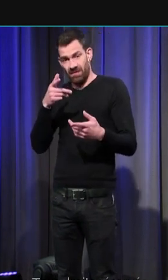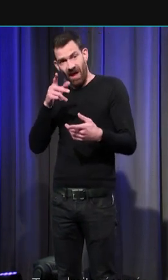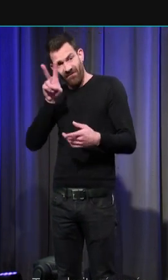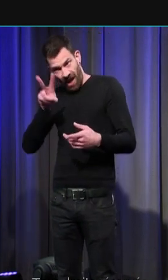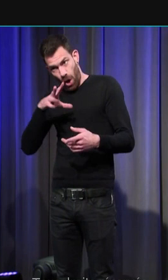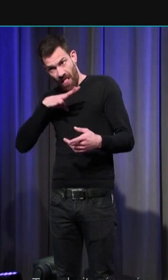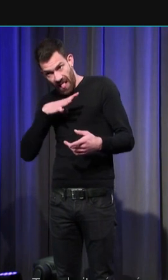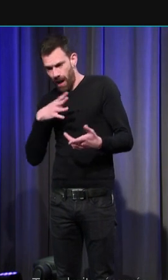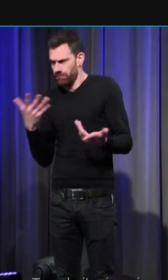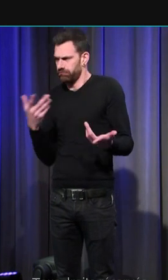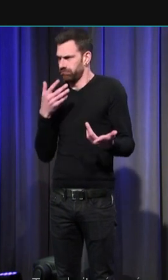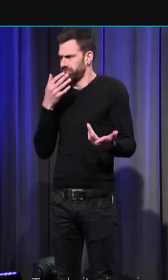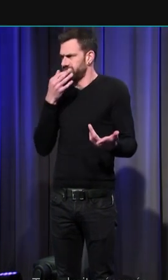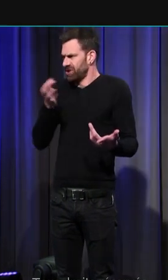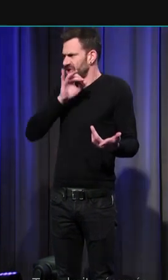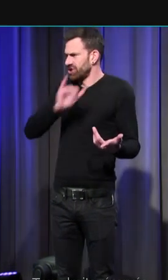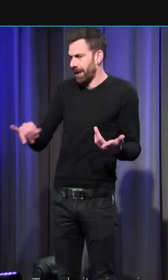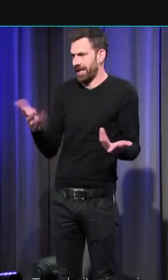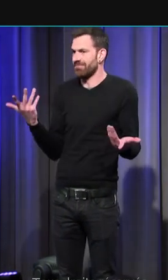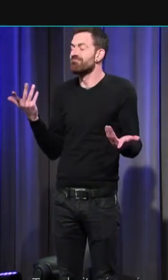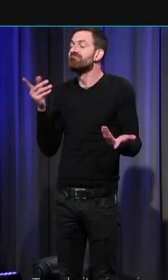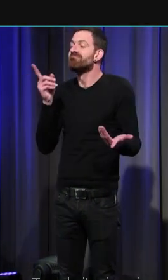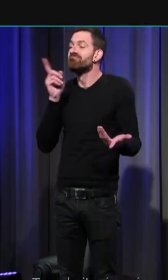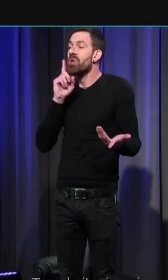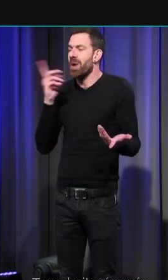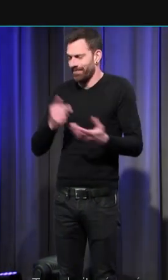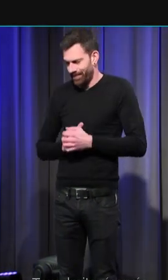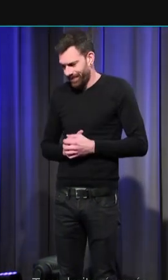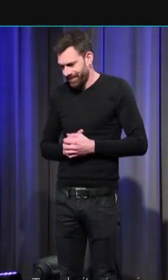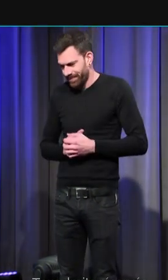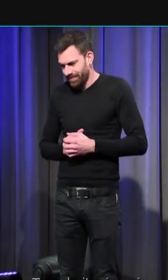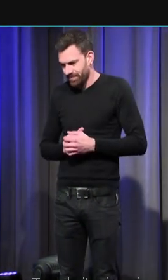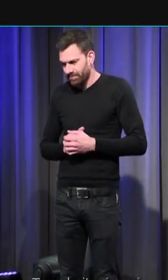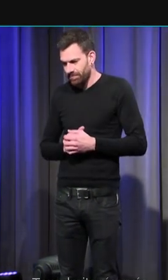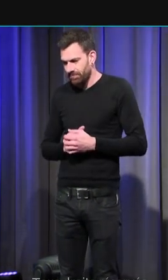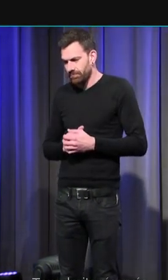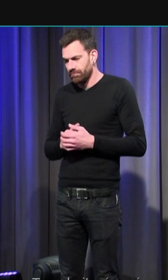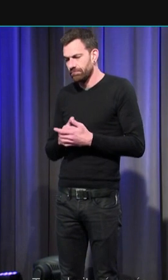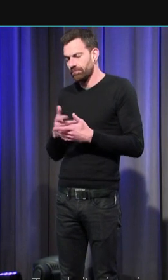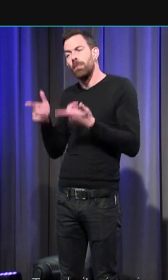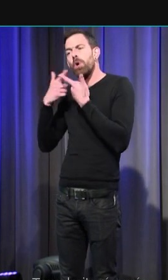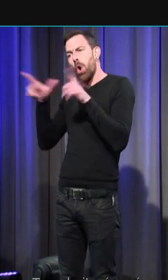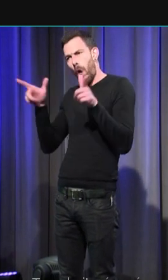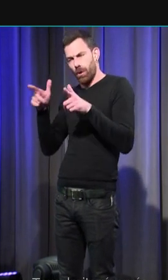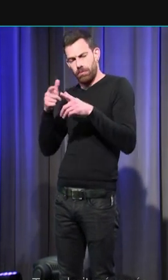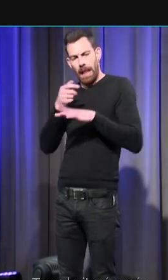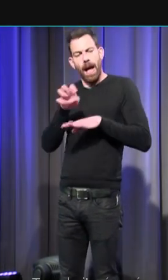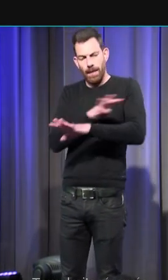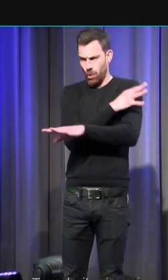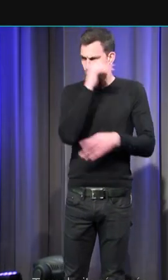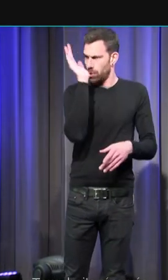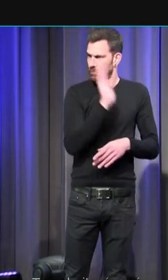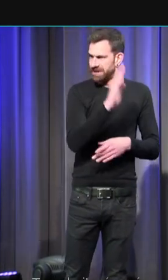? La raison en est peut-être que si nous avons conservé dans le langage des traces de cette émotion propre